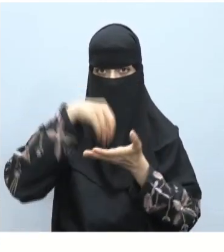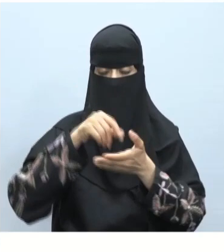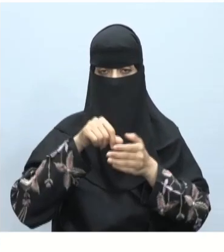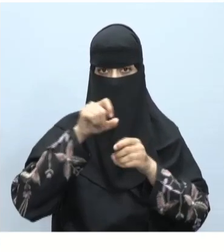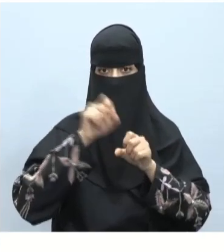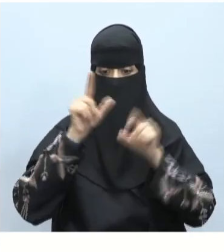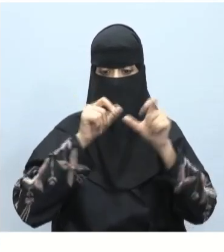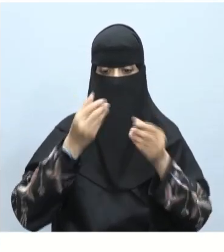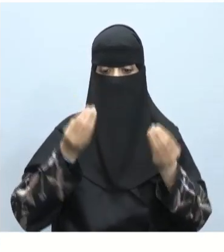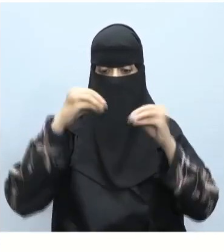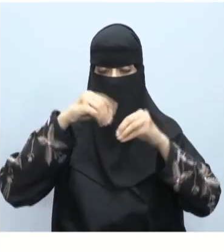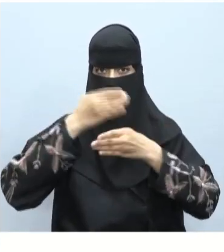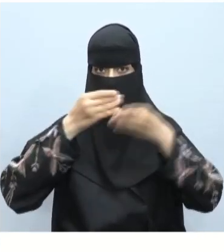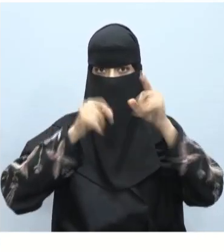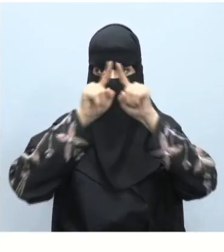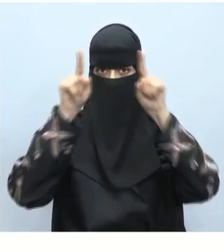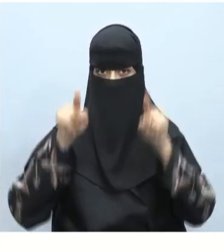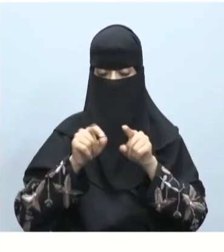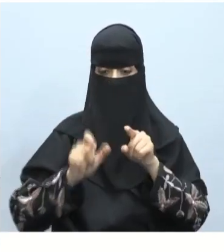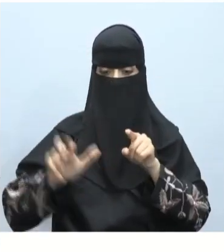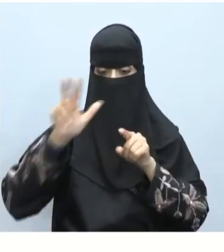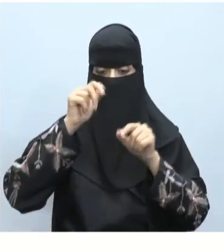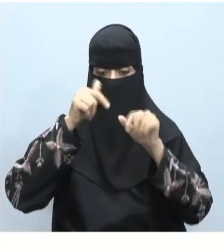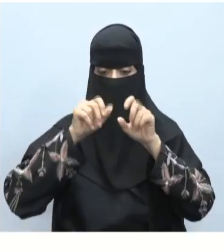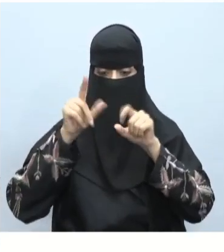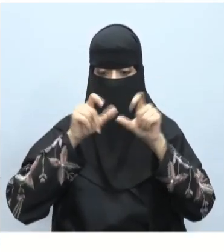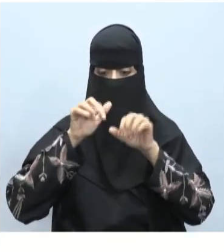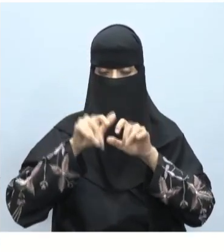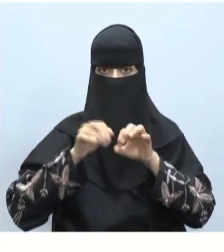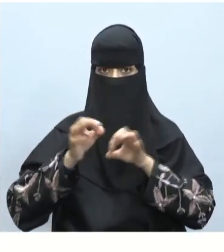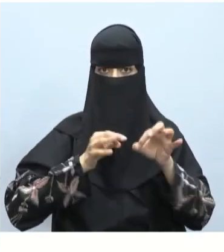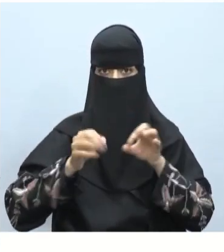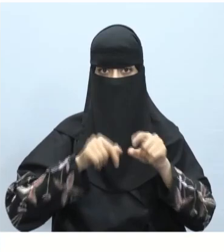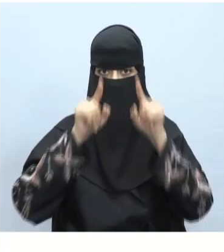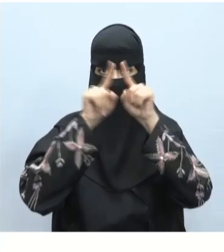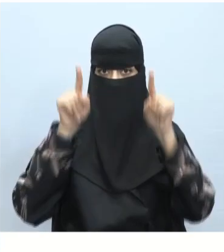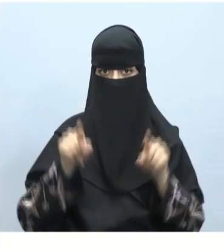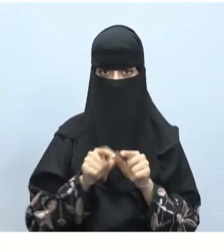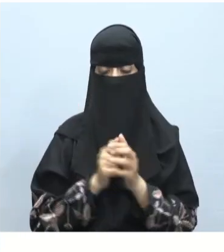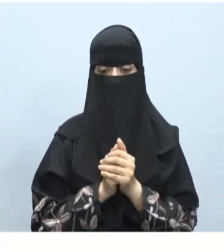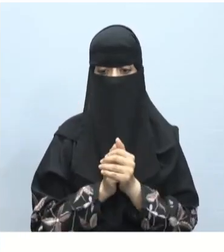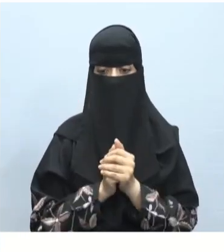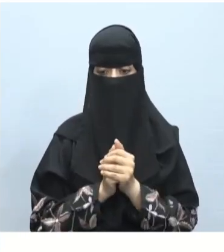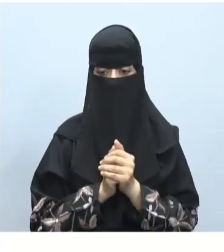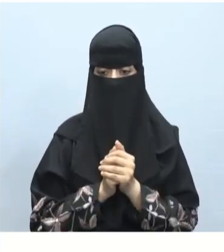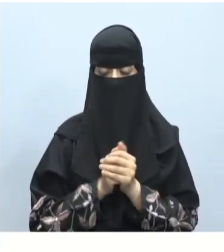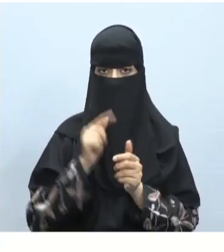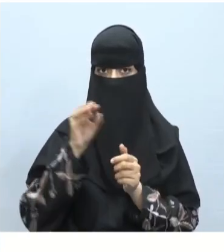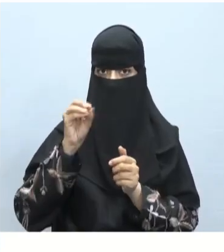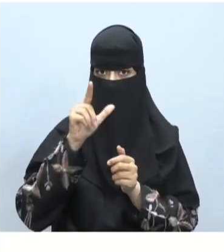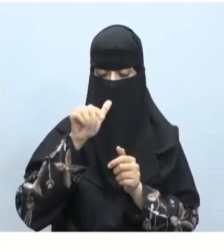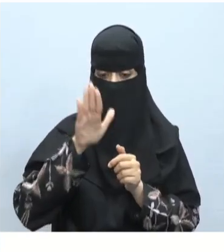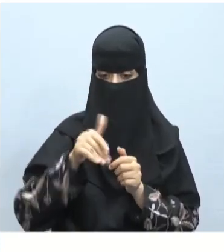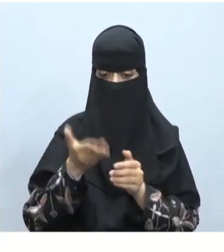الإلكتروني كذلك إنشاء الصفحات الإلكترونية وتخطيط الصفحة هل